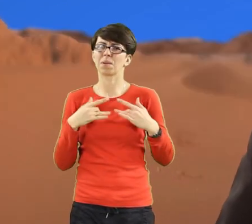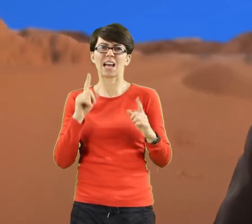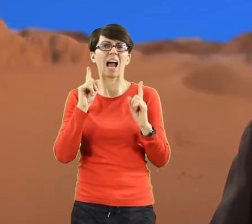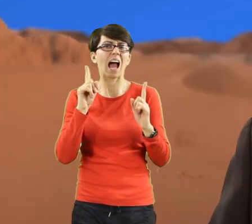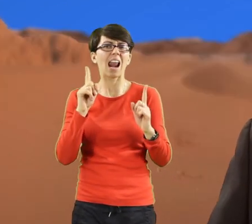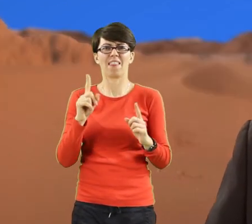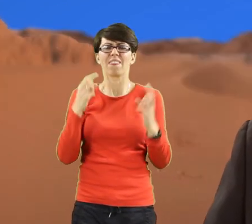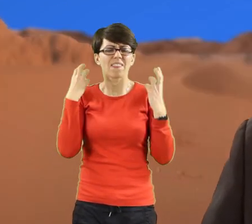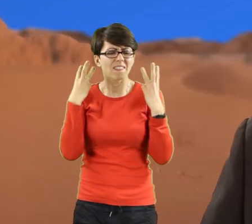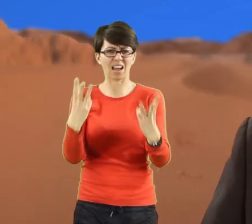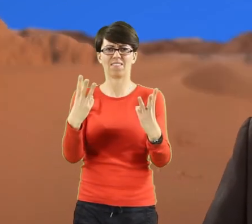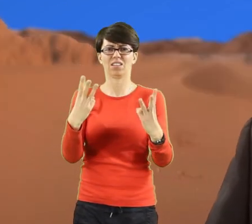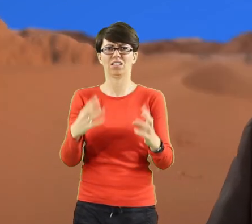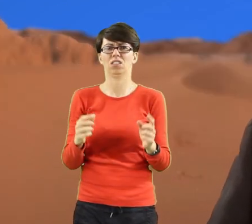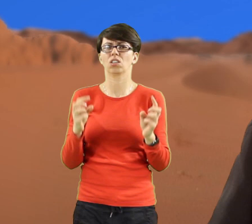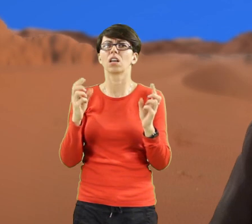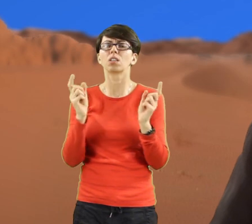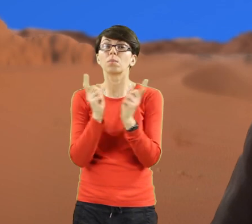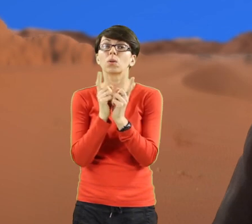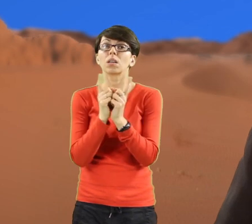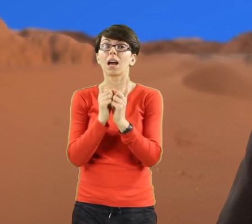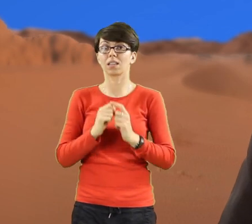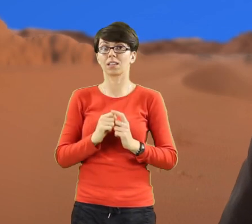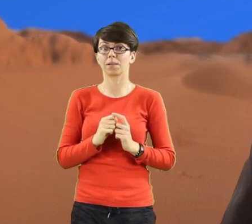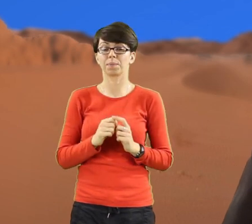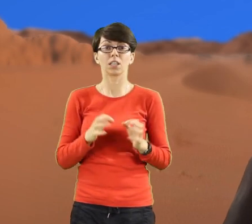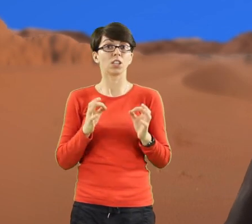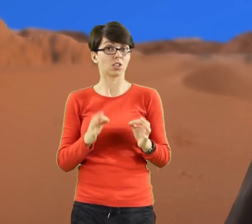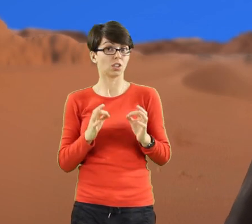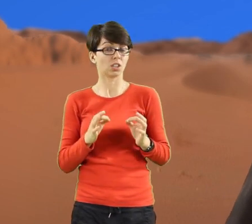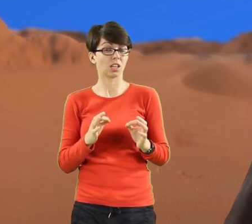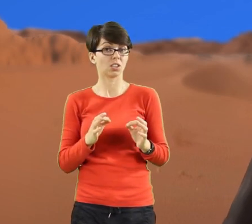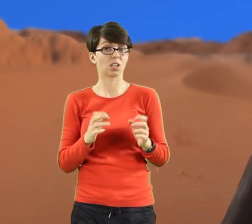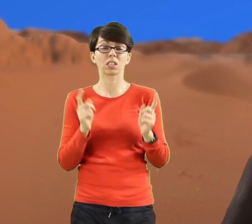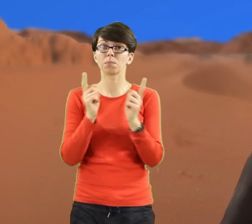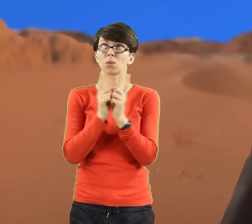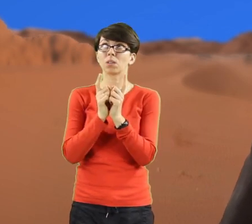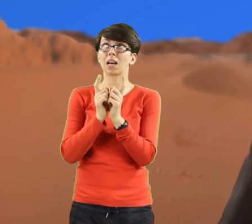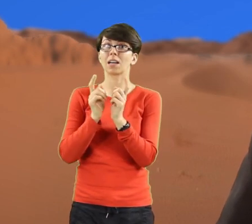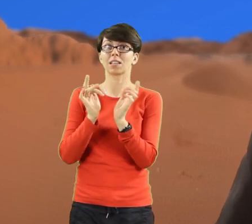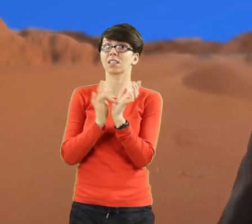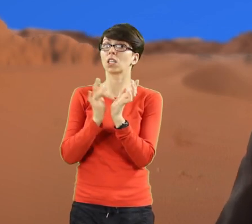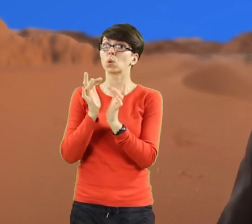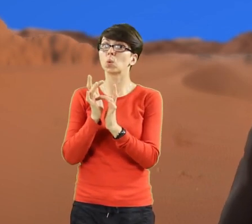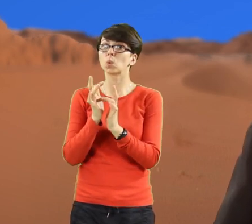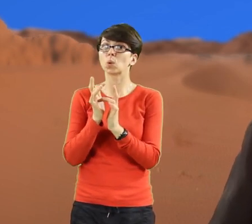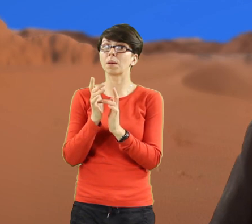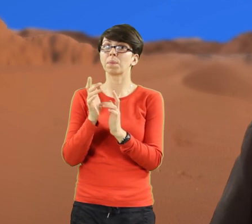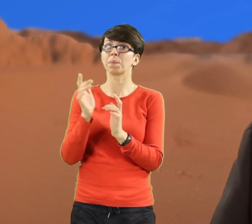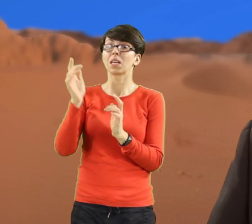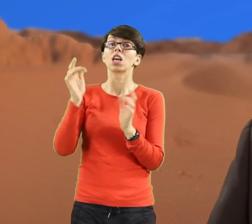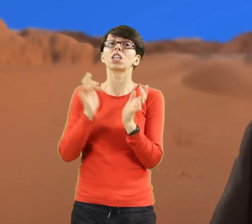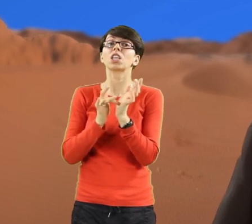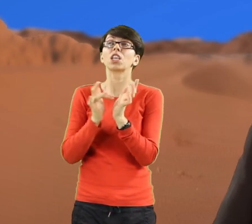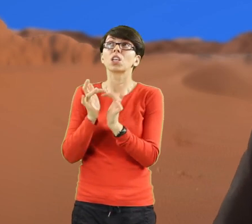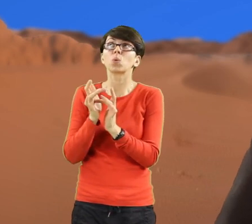I to nasze kolejne spotkanie z Chrystusem, który przynęcił nas na pustynię, który zaprasza nas